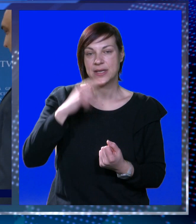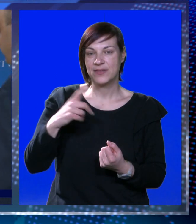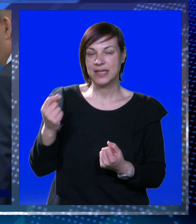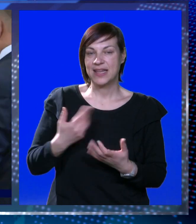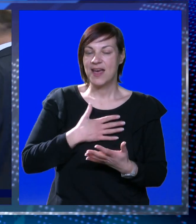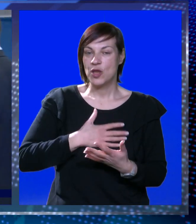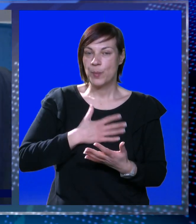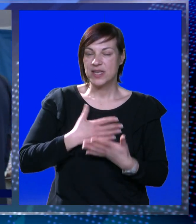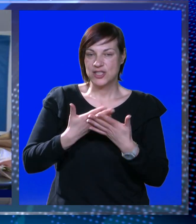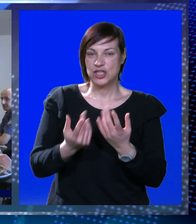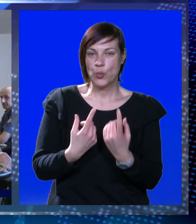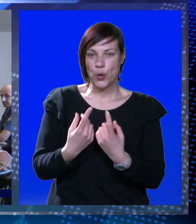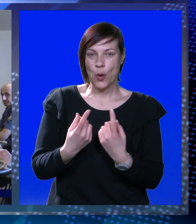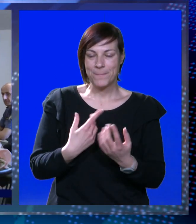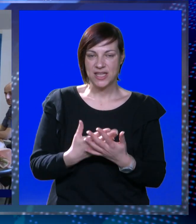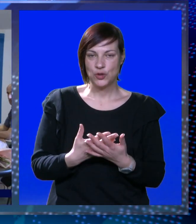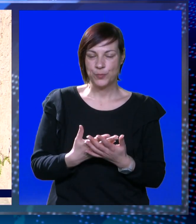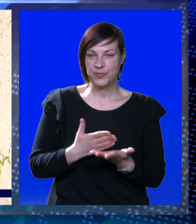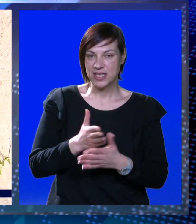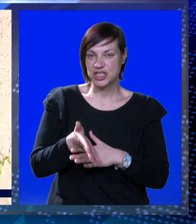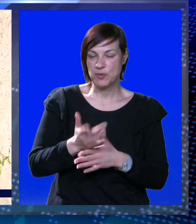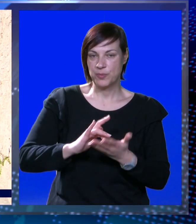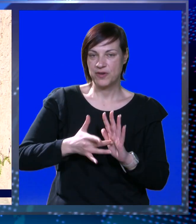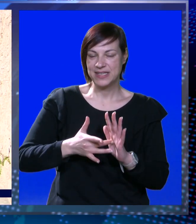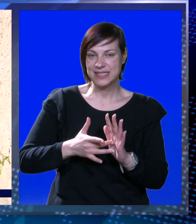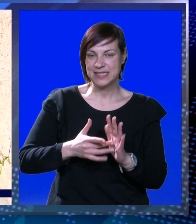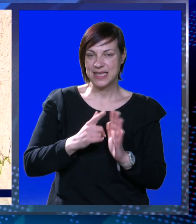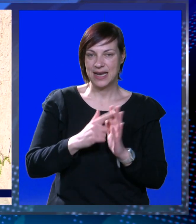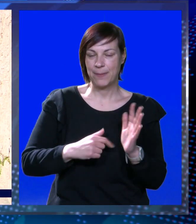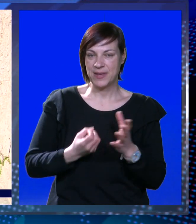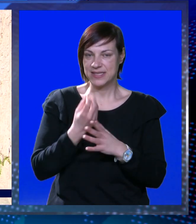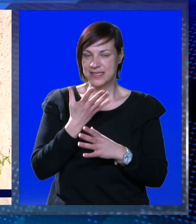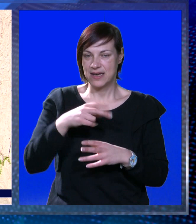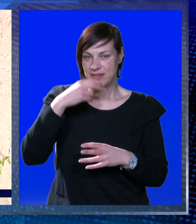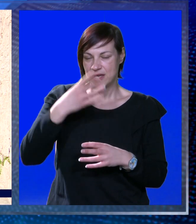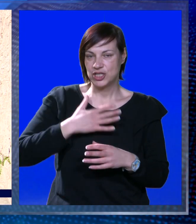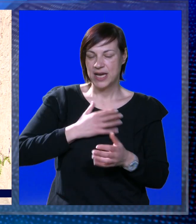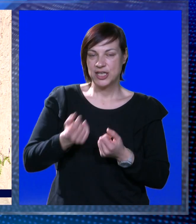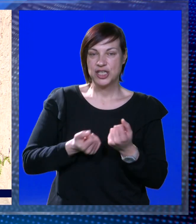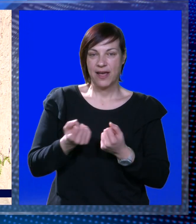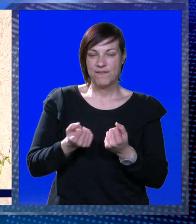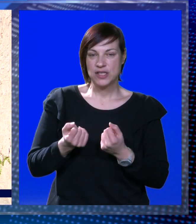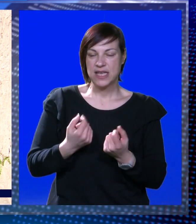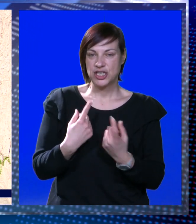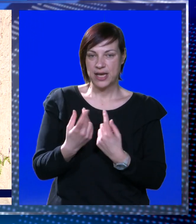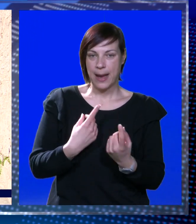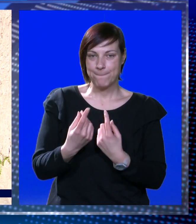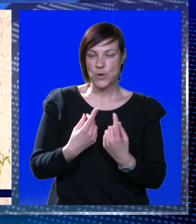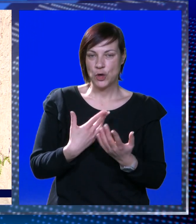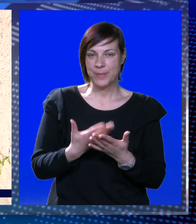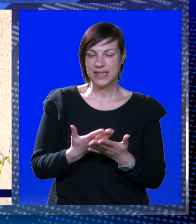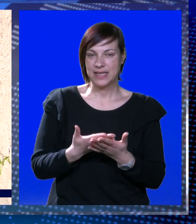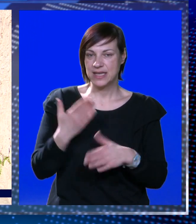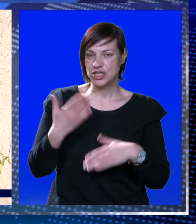nazivom Dan ljubaznosti u prometu. Gdje ćemo provesti cijeli mjesec travaj nadzor naših vozača na prometnicama